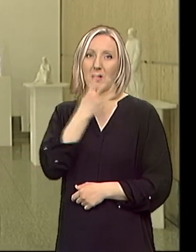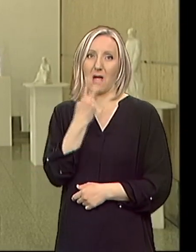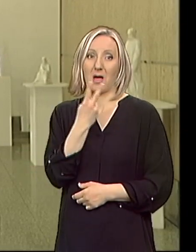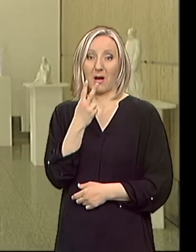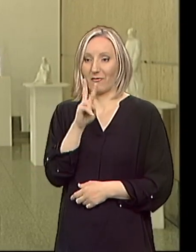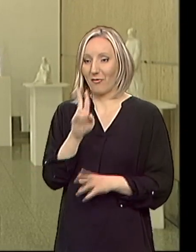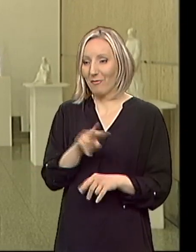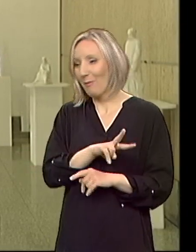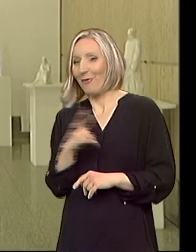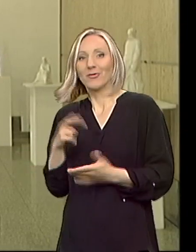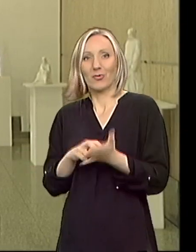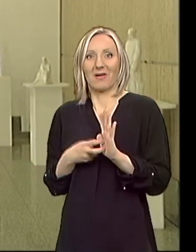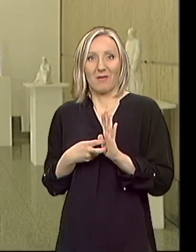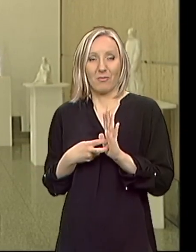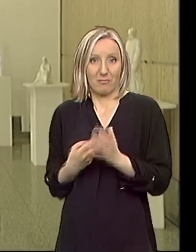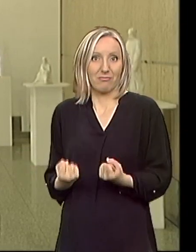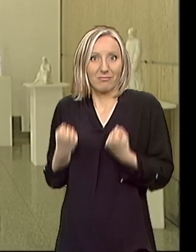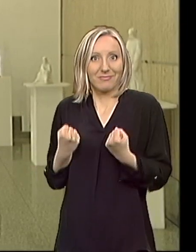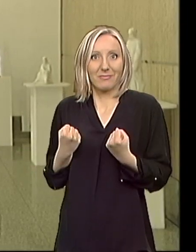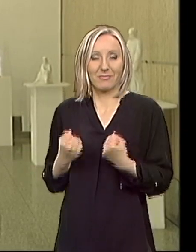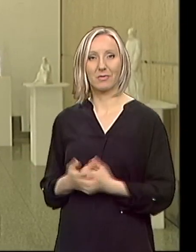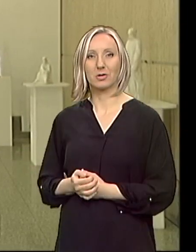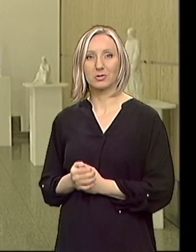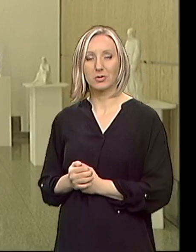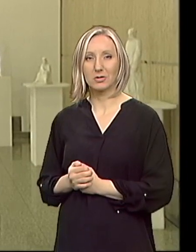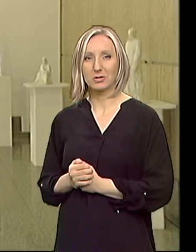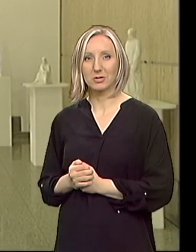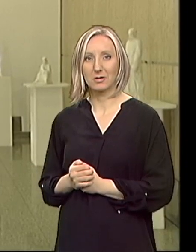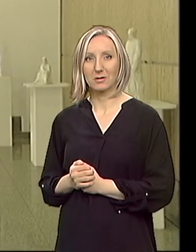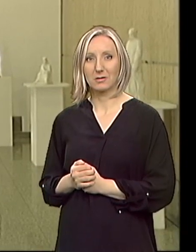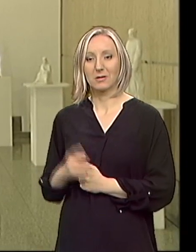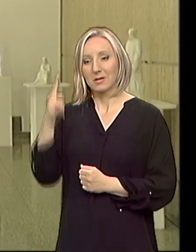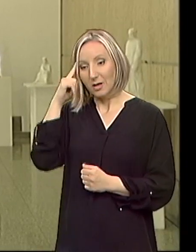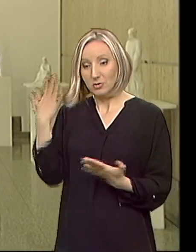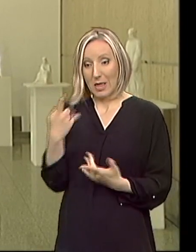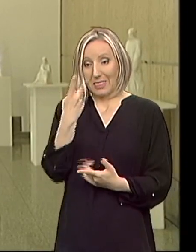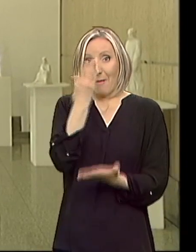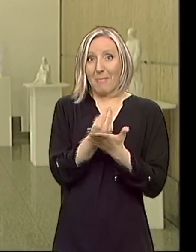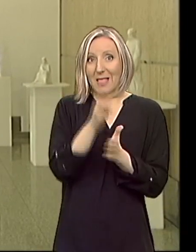brojne druge poteškoće, odnosno onemogoćevanje